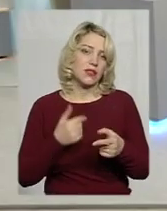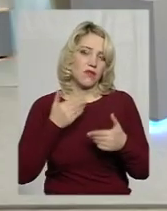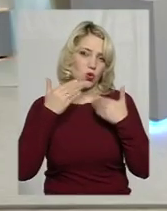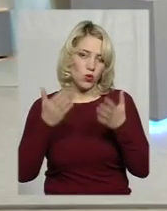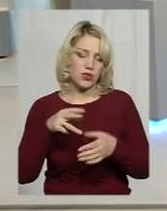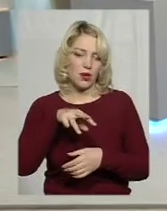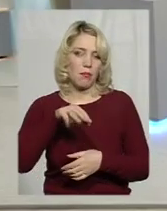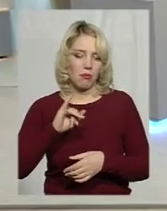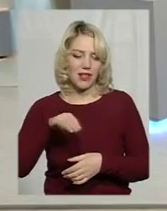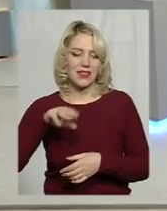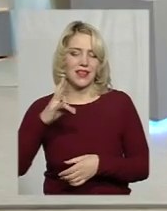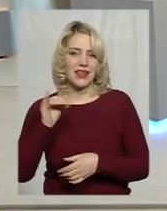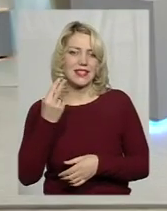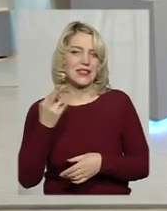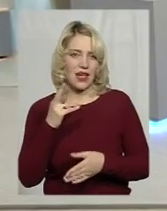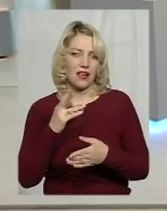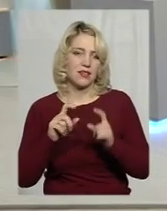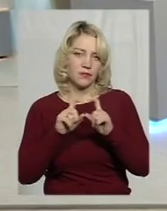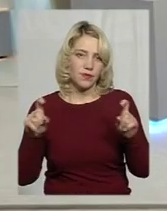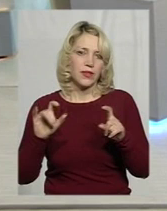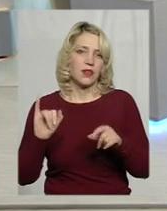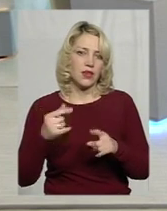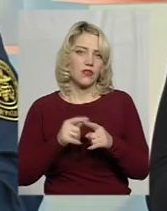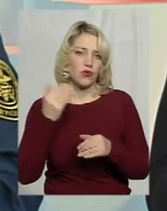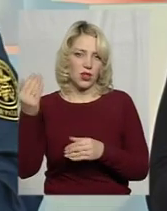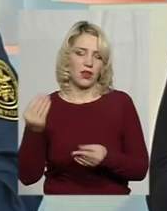митниці, і вони нам надали свої коментарі.